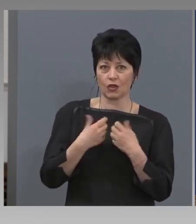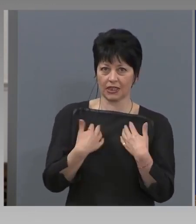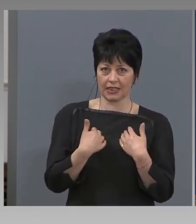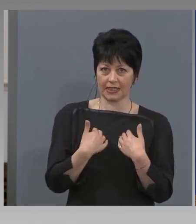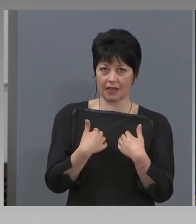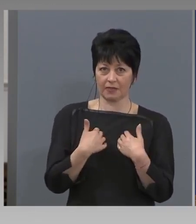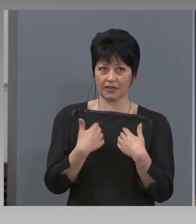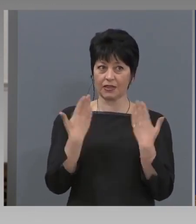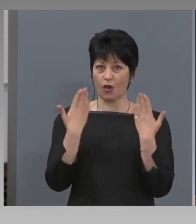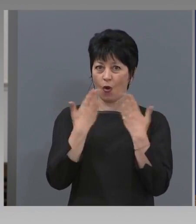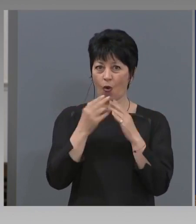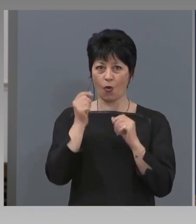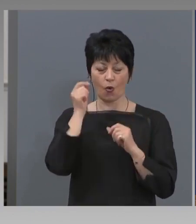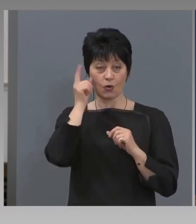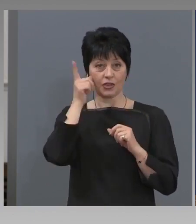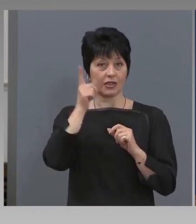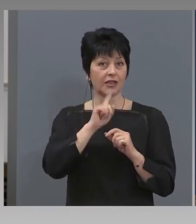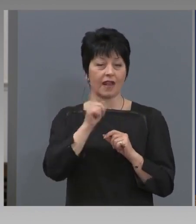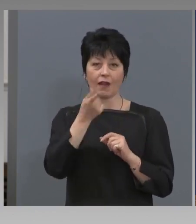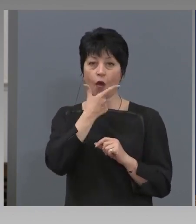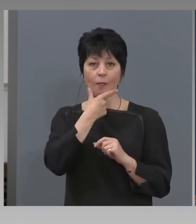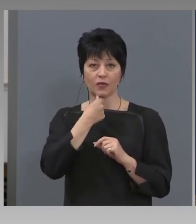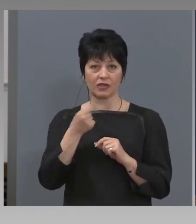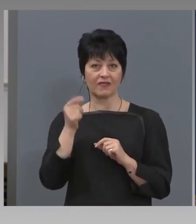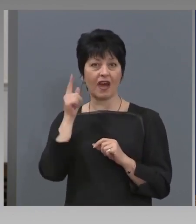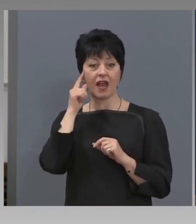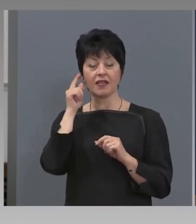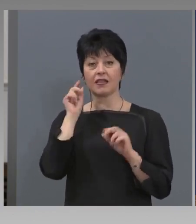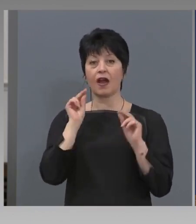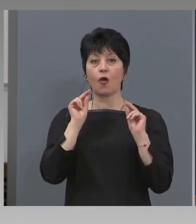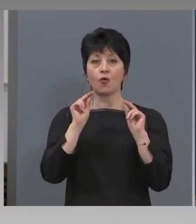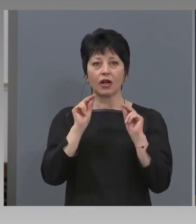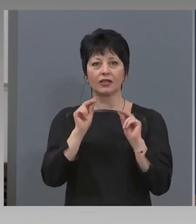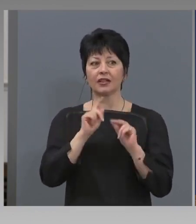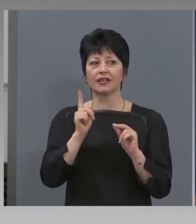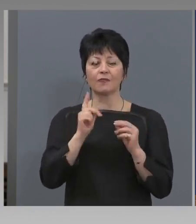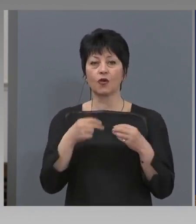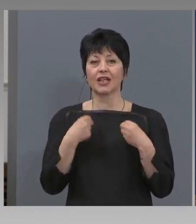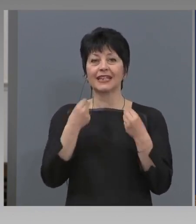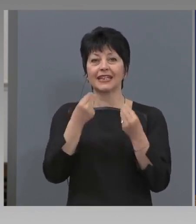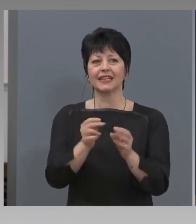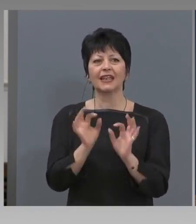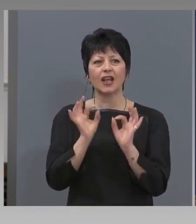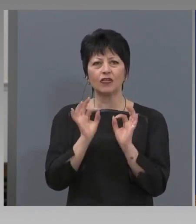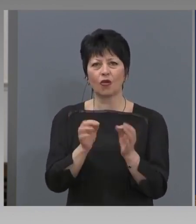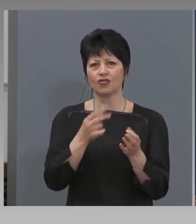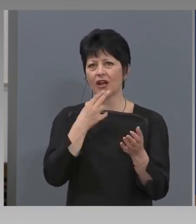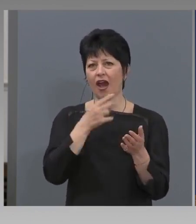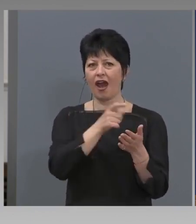учените не го опознават. Просто науката не може да даде точна рецепта.